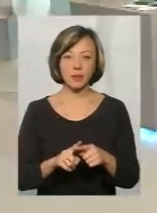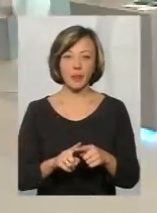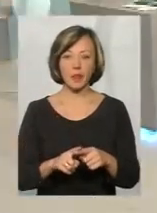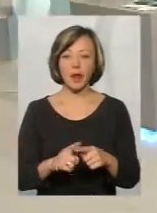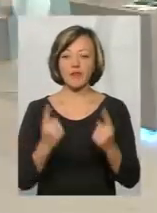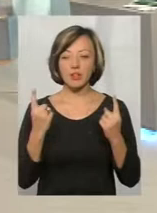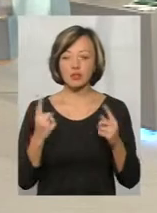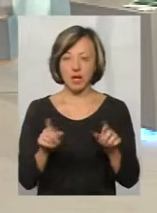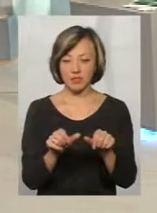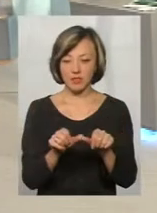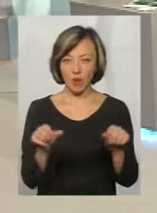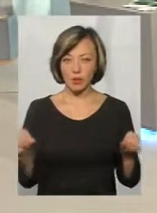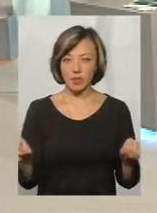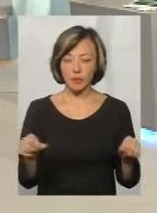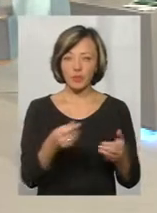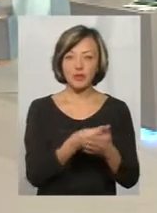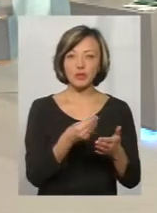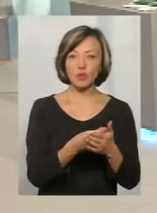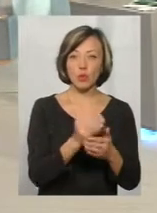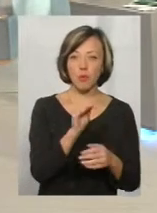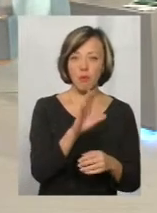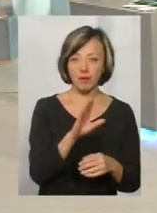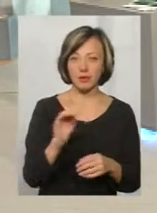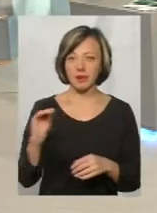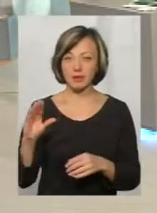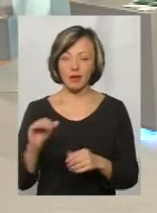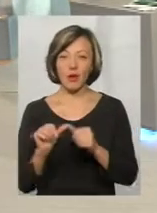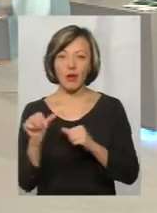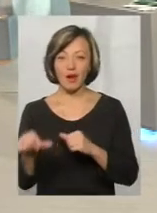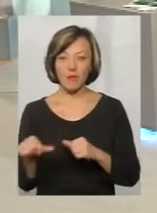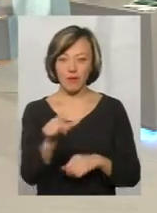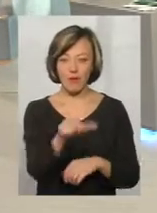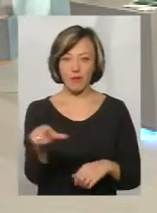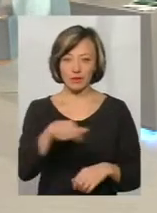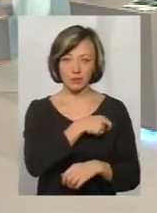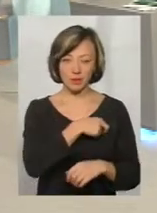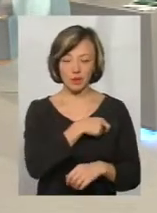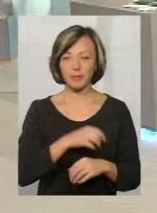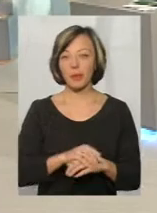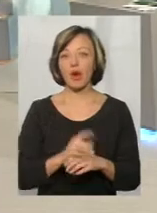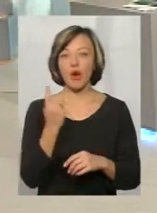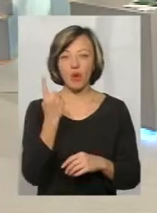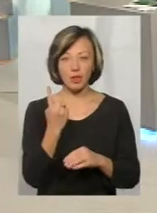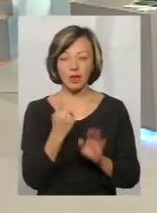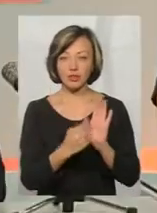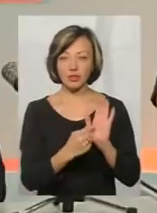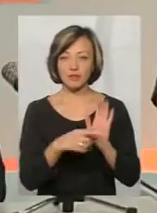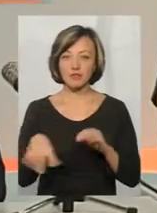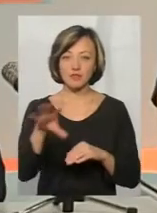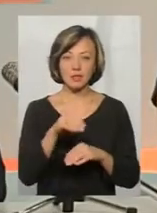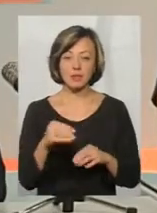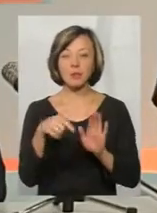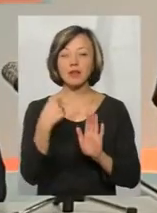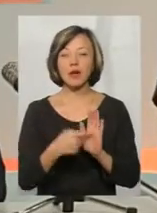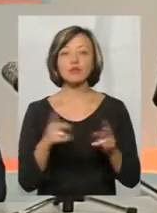є між ціною мандата для окремого мажоритарника. Ну і одна з речей, яку нам вказували всі, коли ми ставили